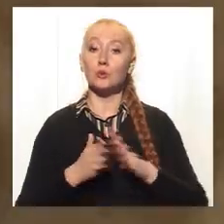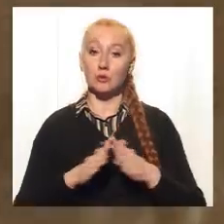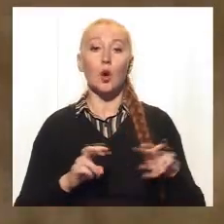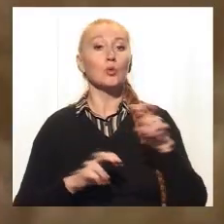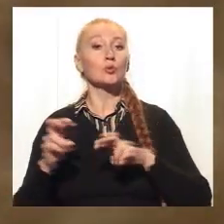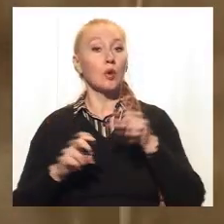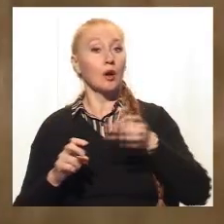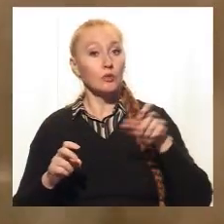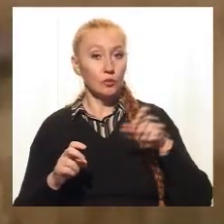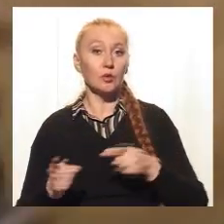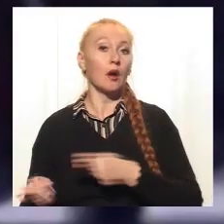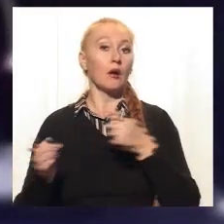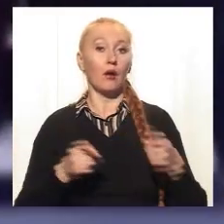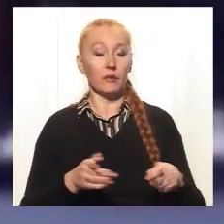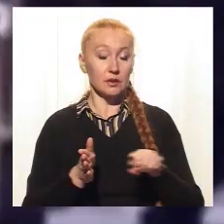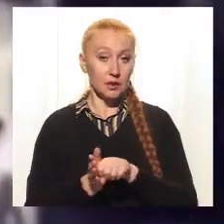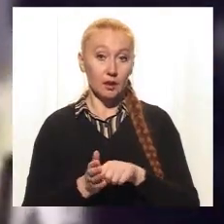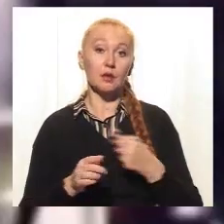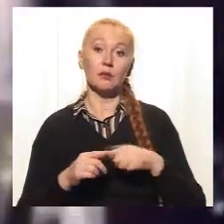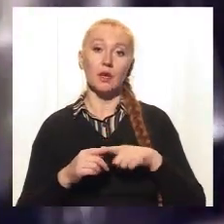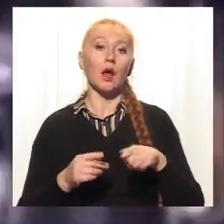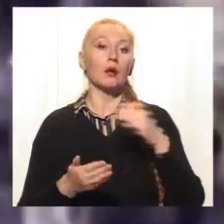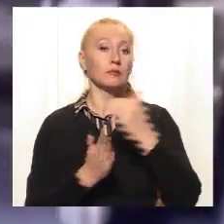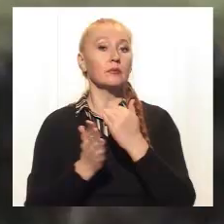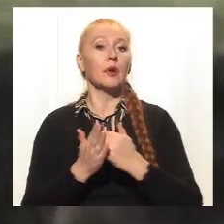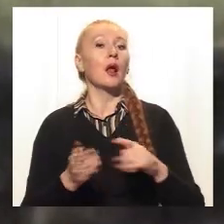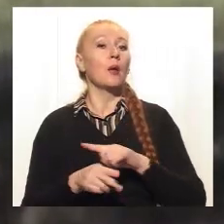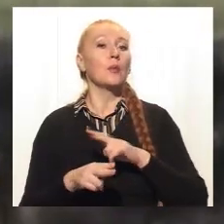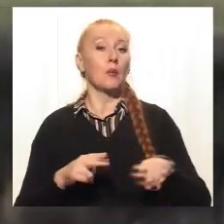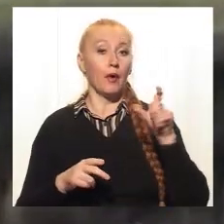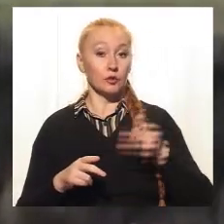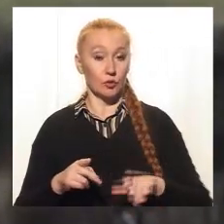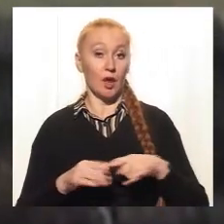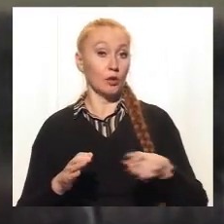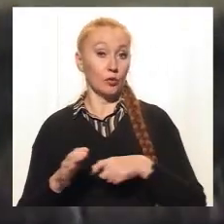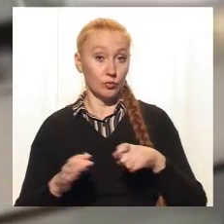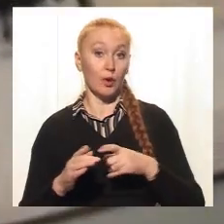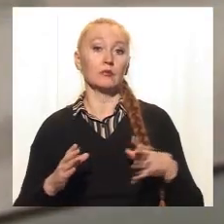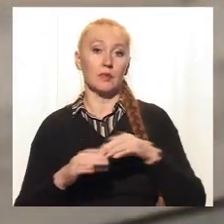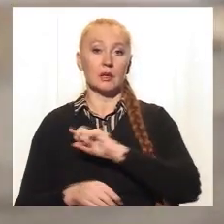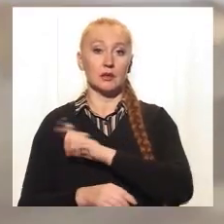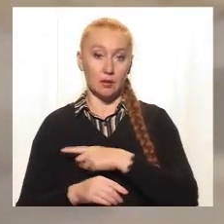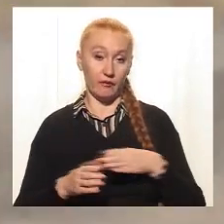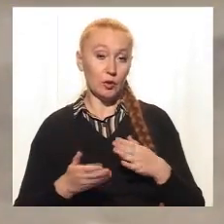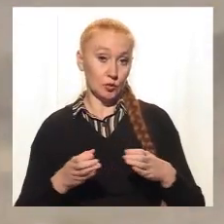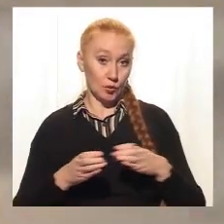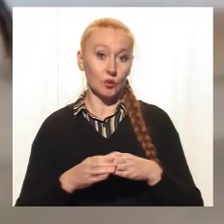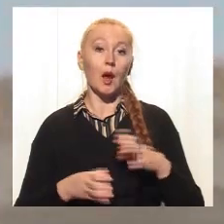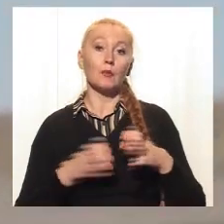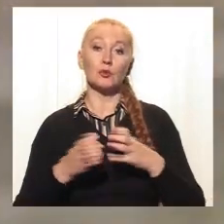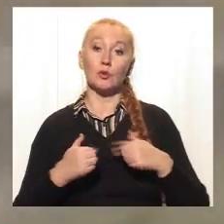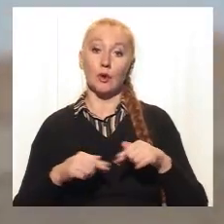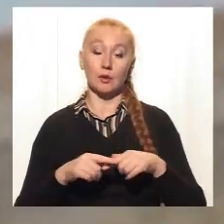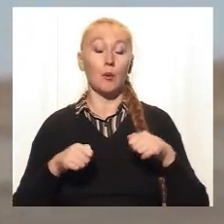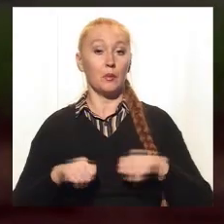евакуювати загиблих і вести єдиний реєстр безвісти зниклих на Донбасі. До складу комісії увійшли представники силових структур, міжнародних організацій та